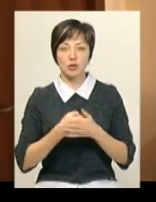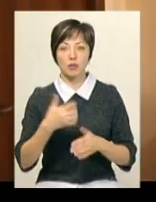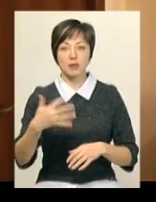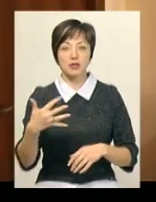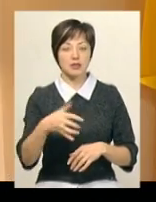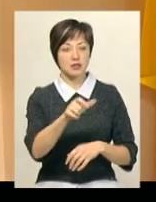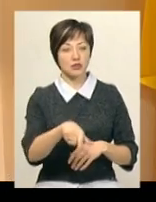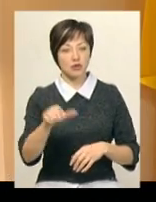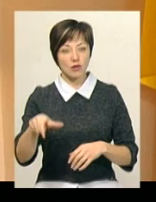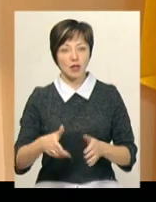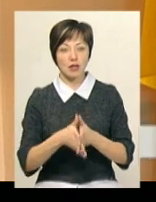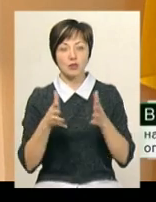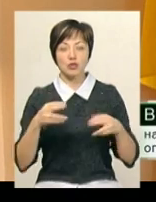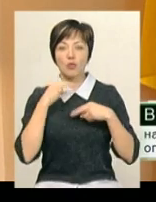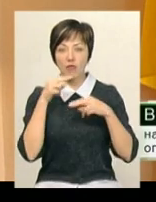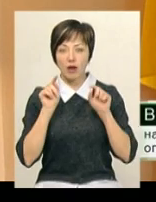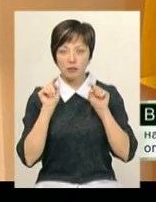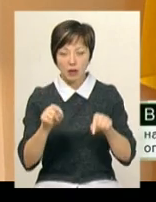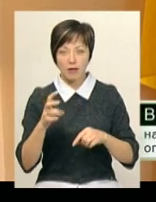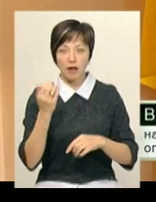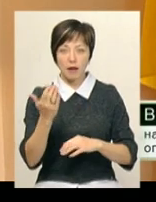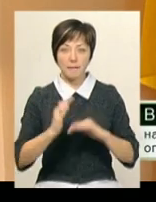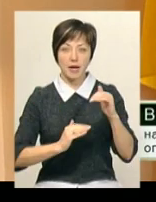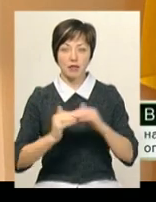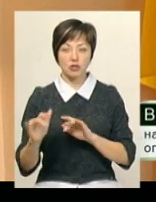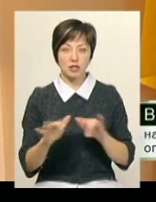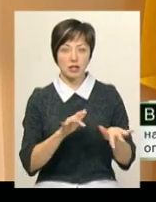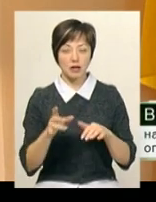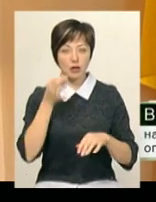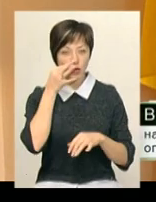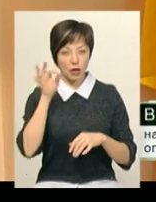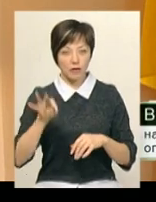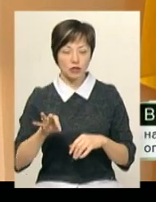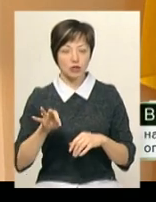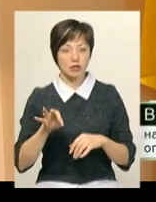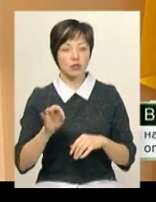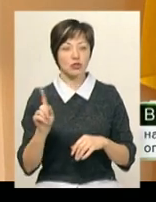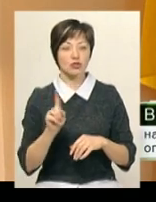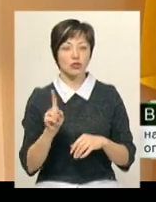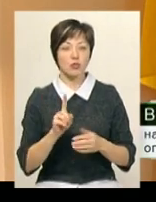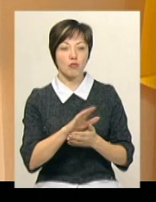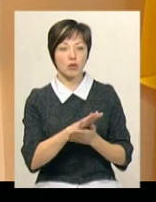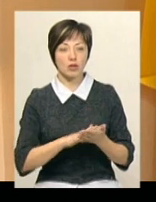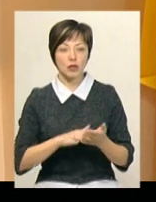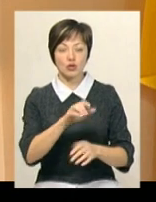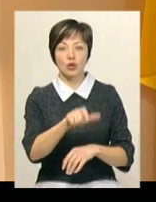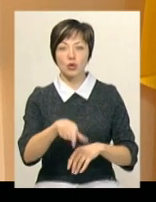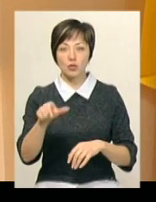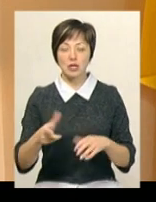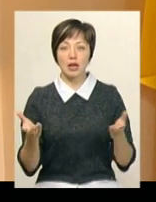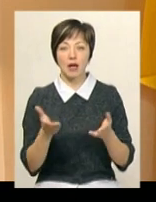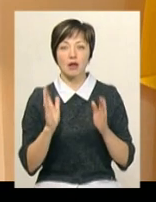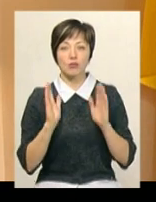чоловік. Найбільша увага буде звертатися на їх практичні дії, навички, щоб в подальшому люди, які